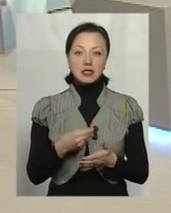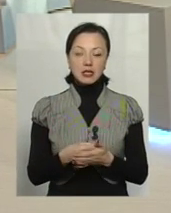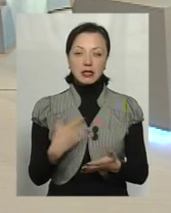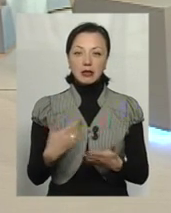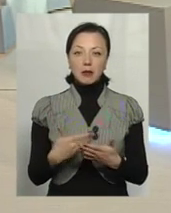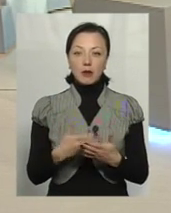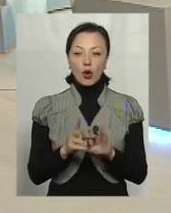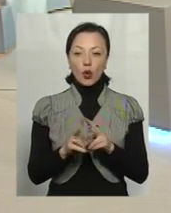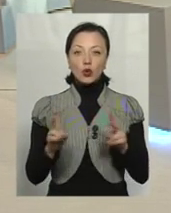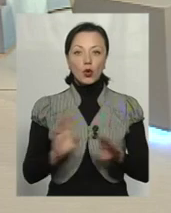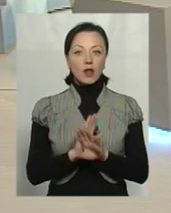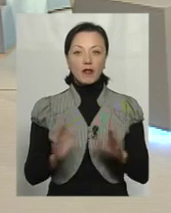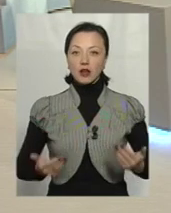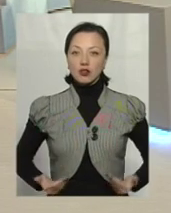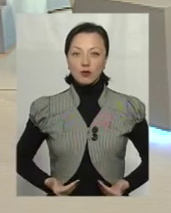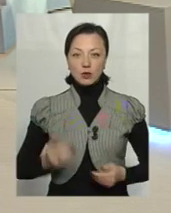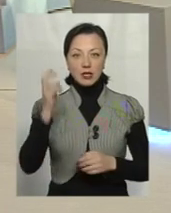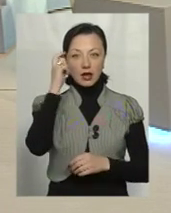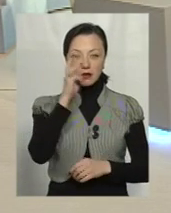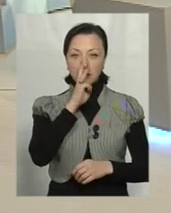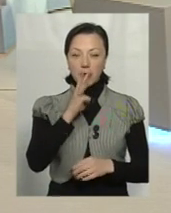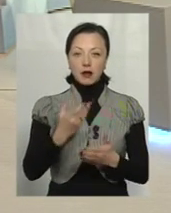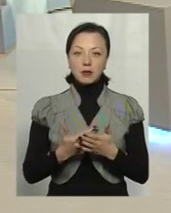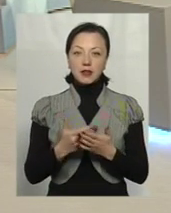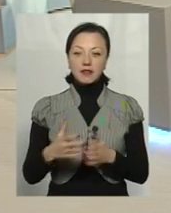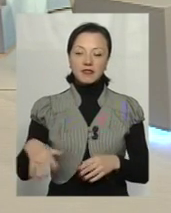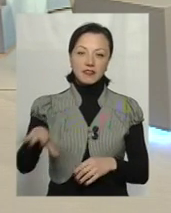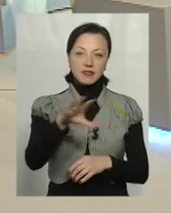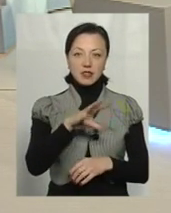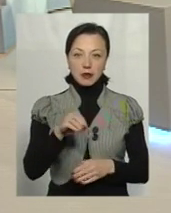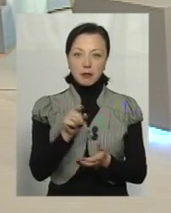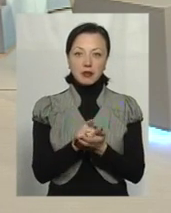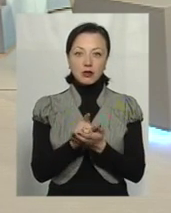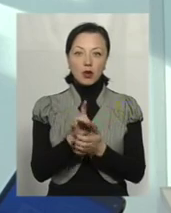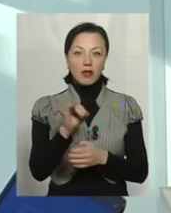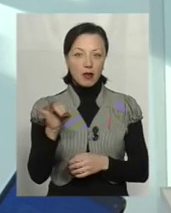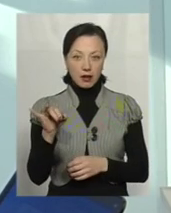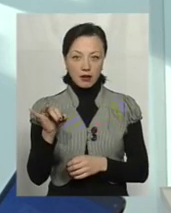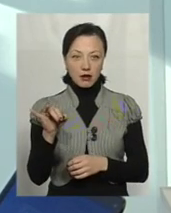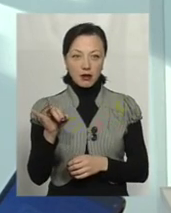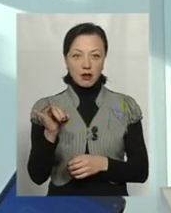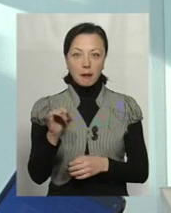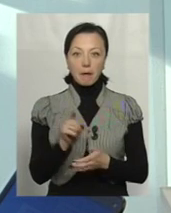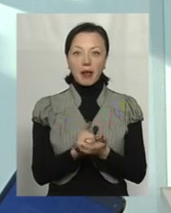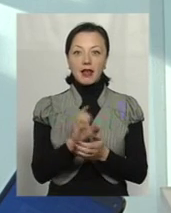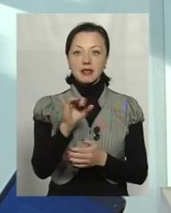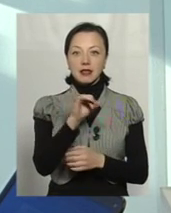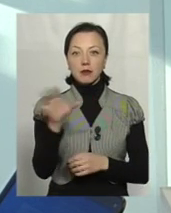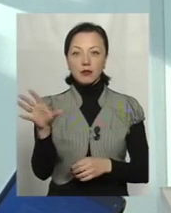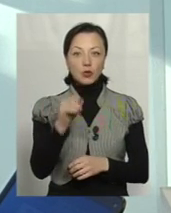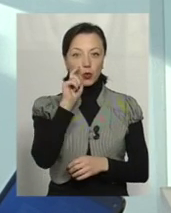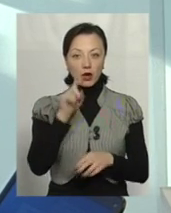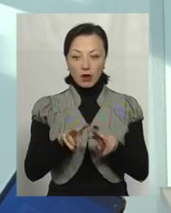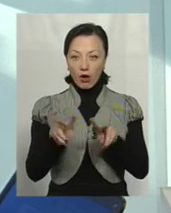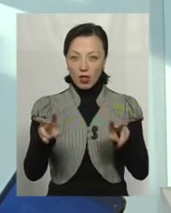наприклад, ті, хто не живуть за київськими зарплатами, а це, наприклад, всі без винятку пенсіонери, пенсії по всій Україні